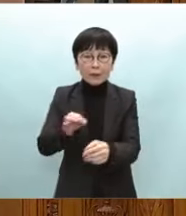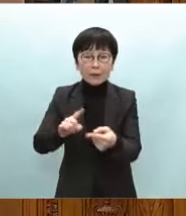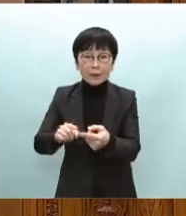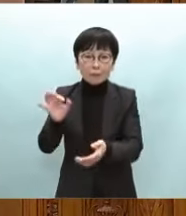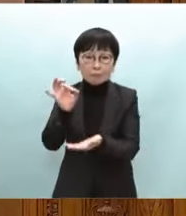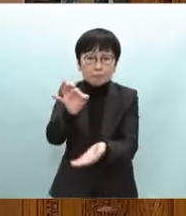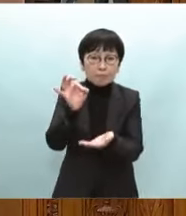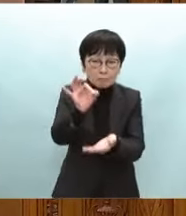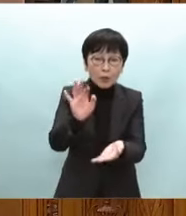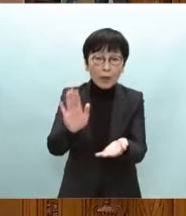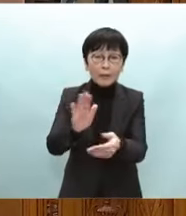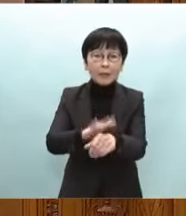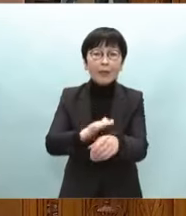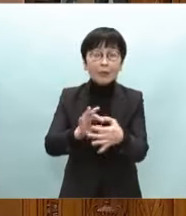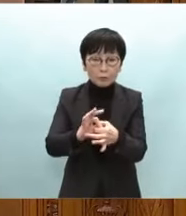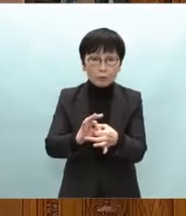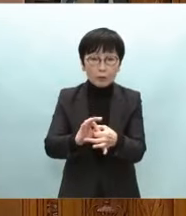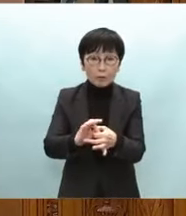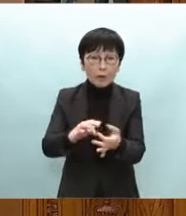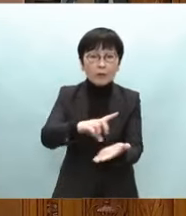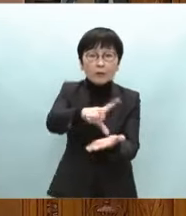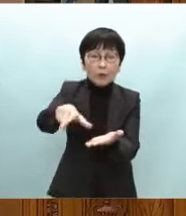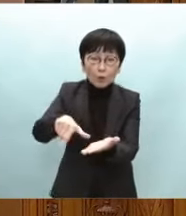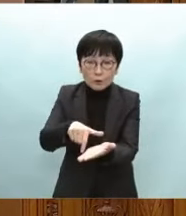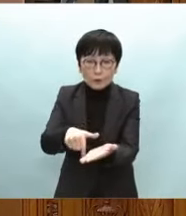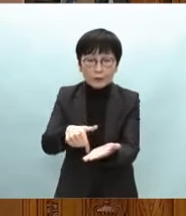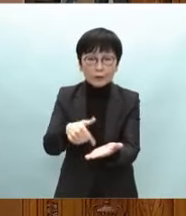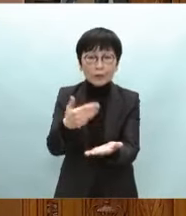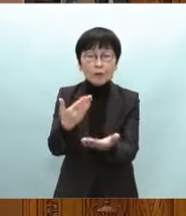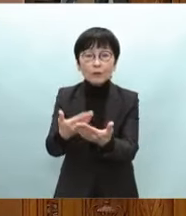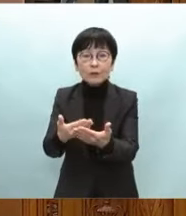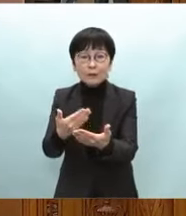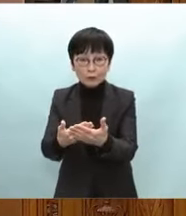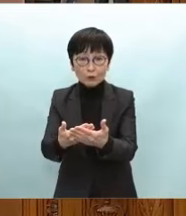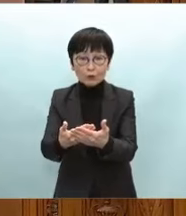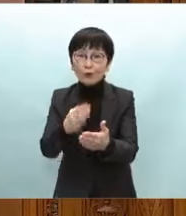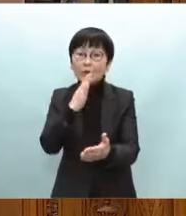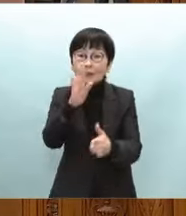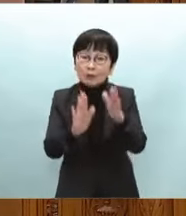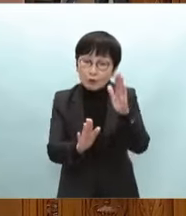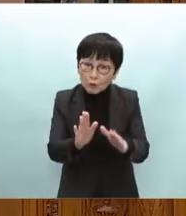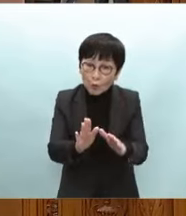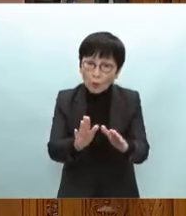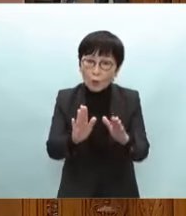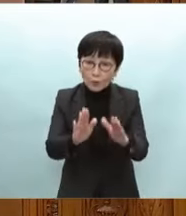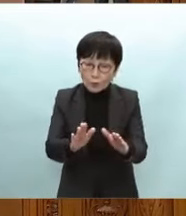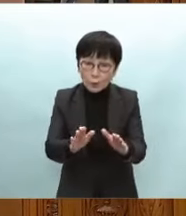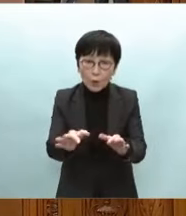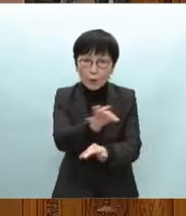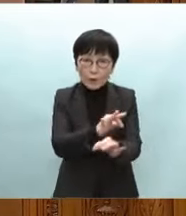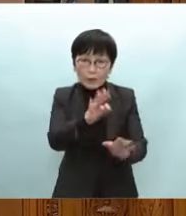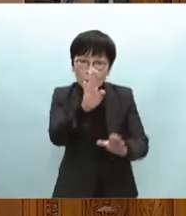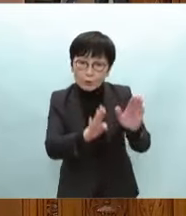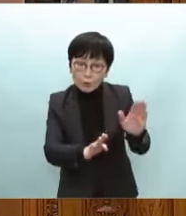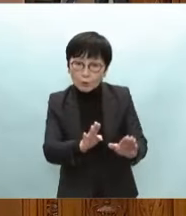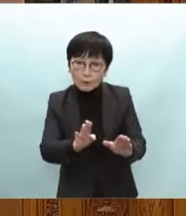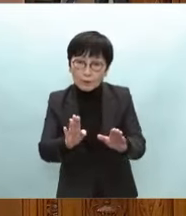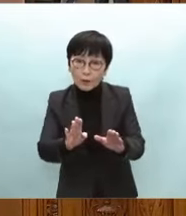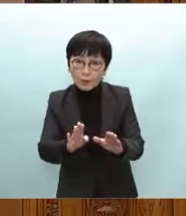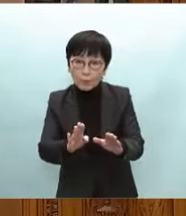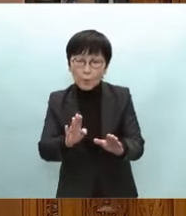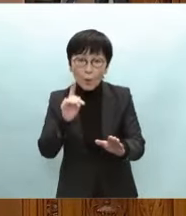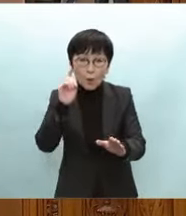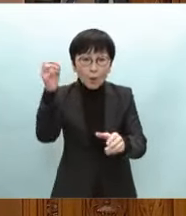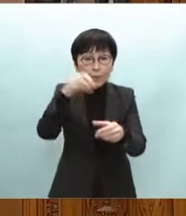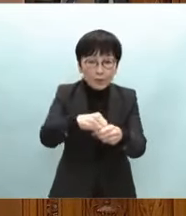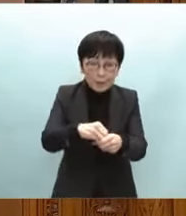については被災地のニーズやその実情さらには現下の経済情勢も踏まえて野党の実情